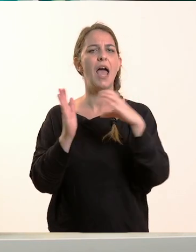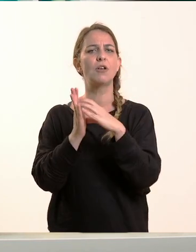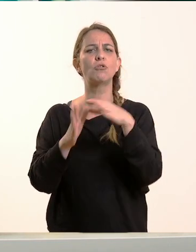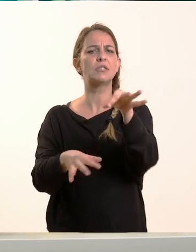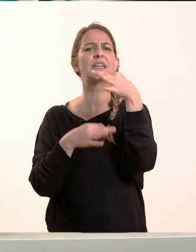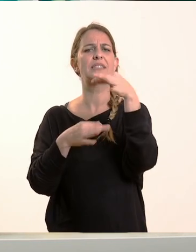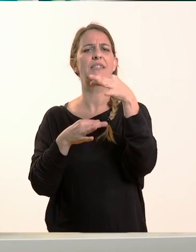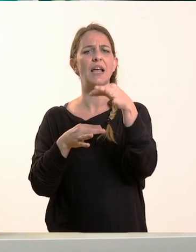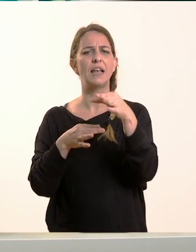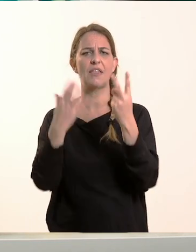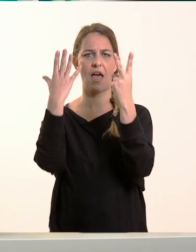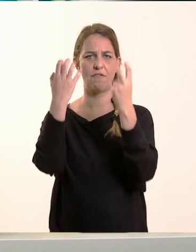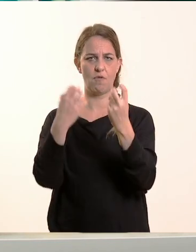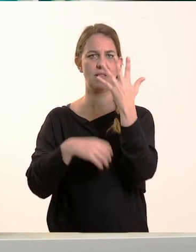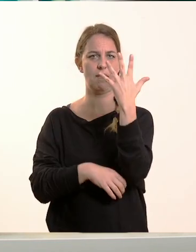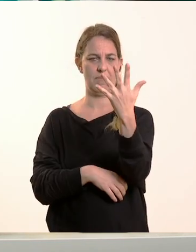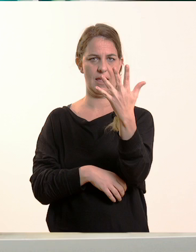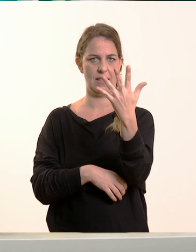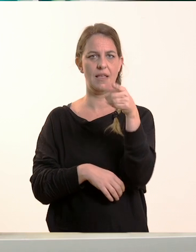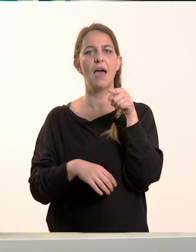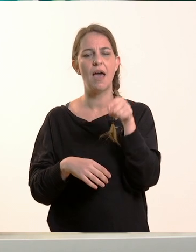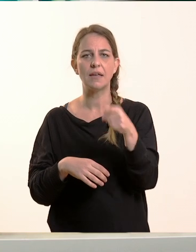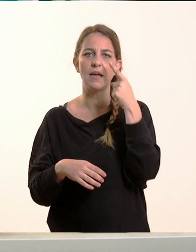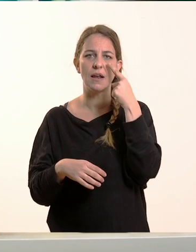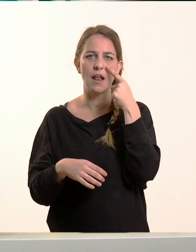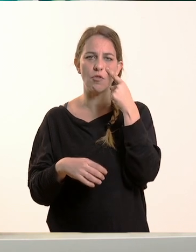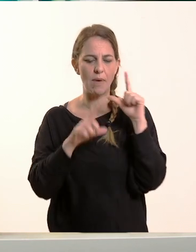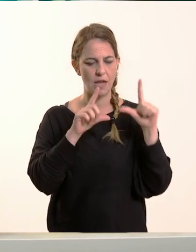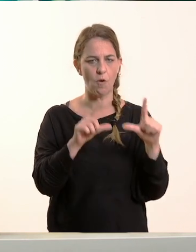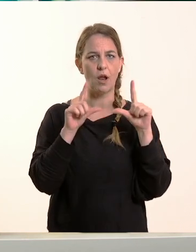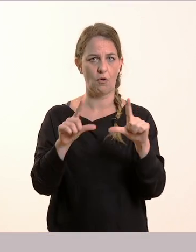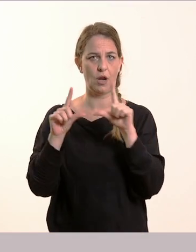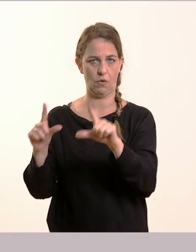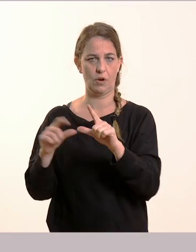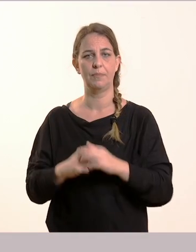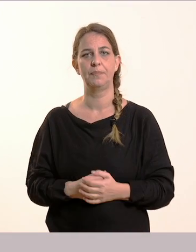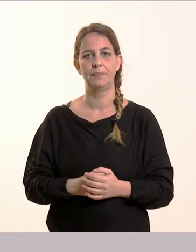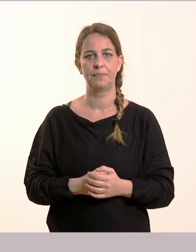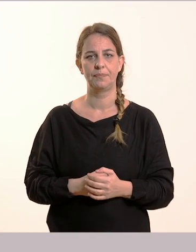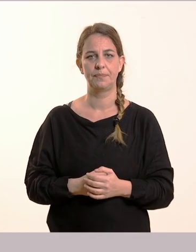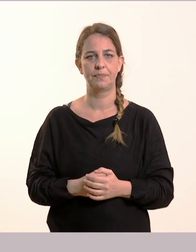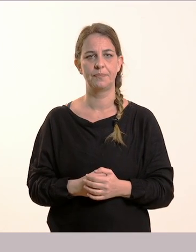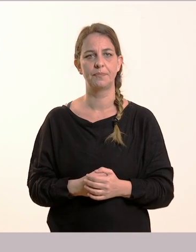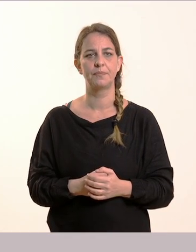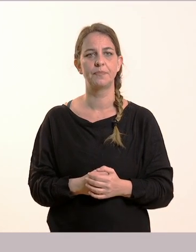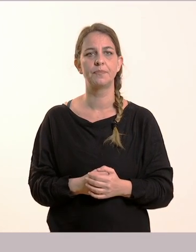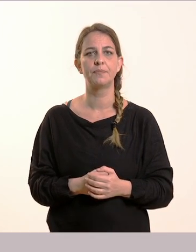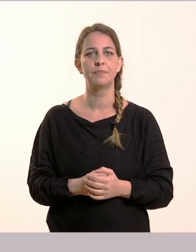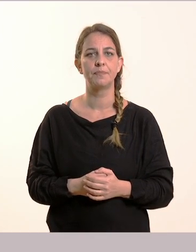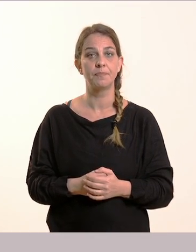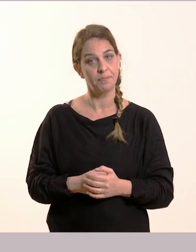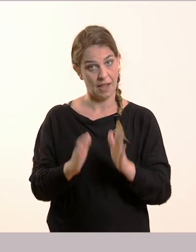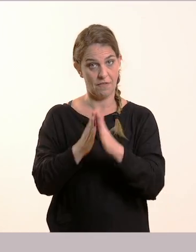75, για να παρατηρήσουμε κάποιες εικονίτσες. Εδώ πέρα, αυτές τις εικονίτσες έχει το βιβλίο μας.